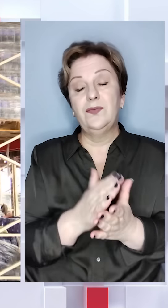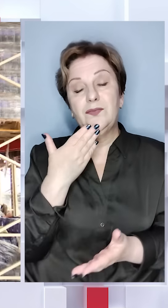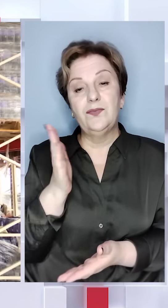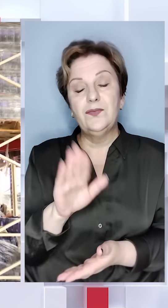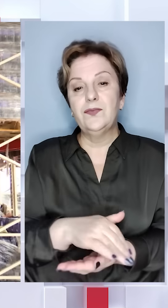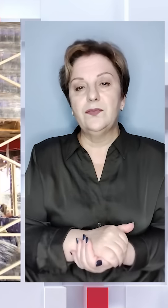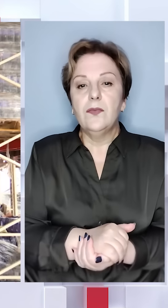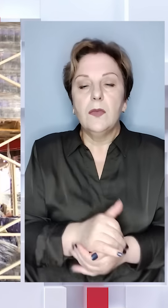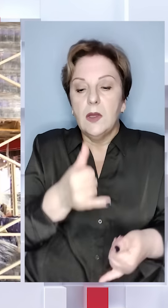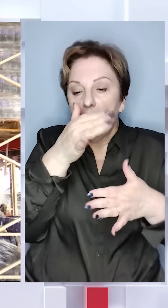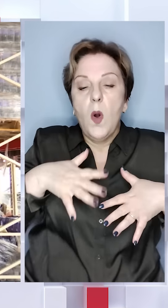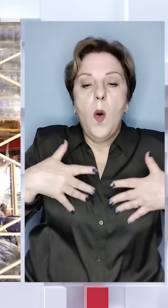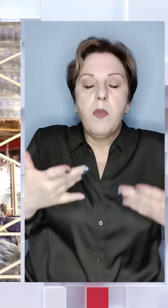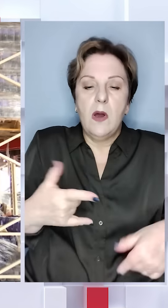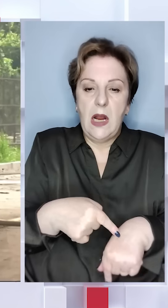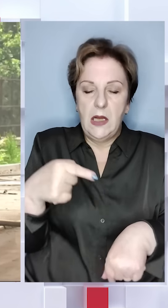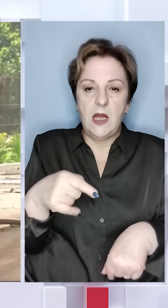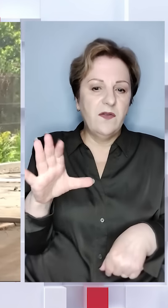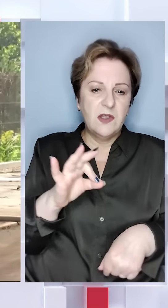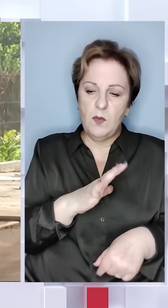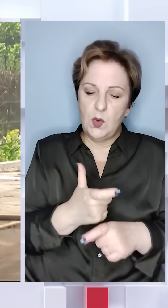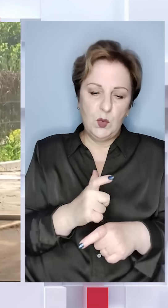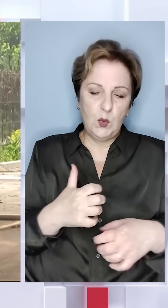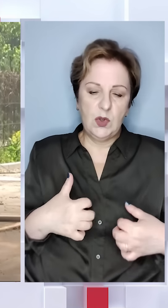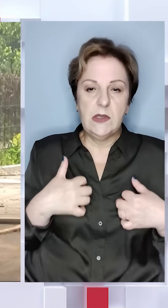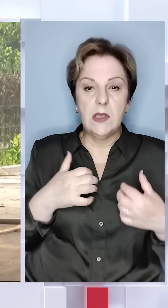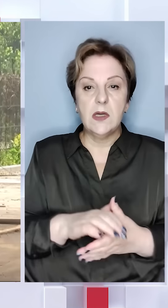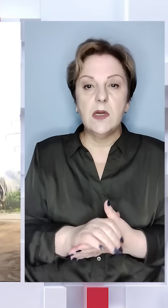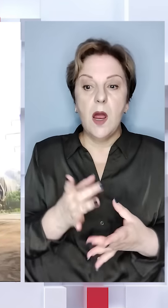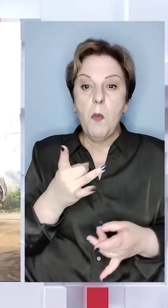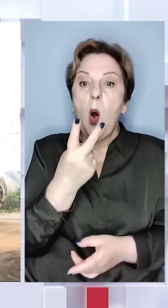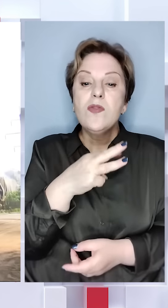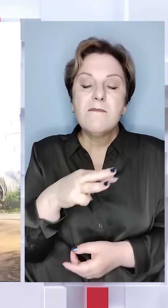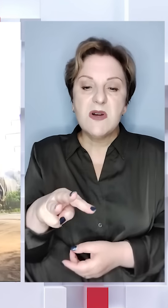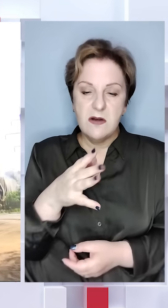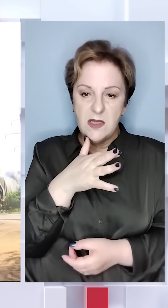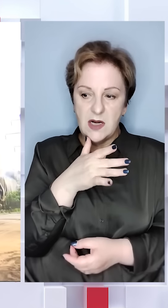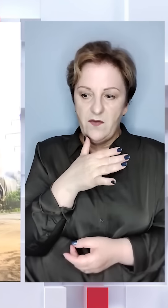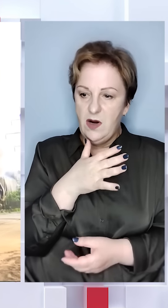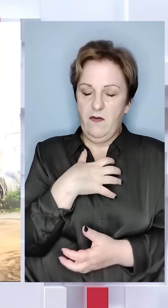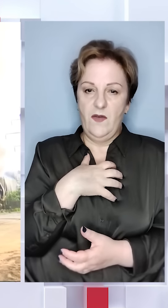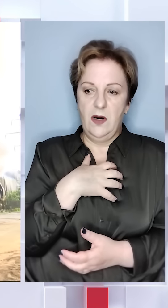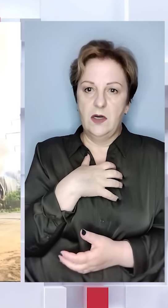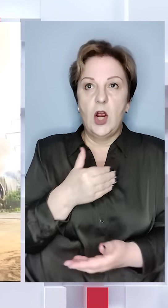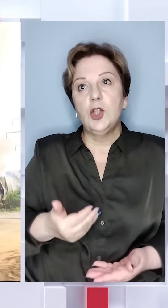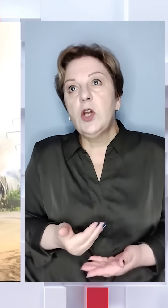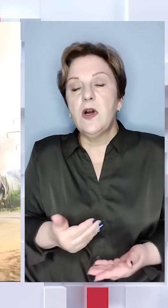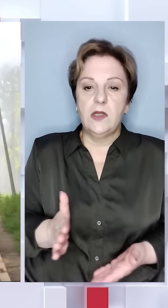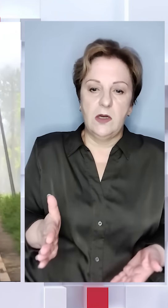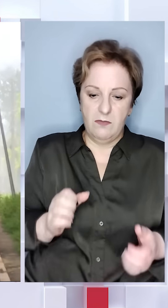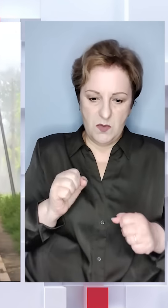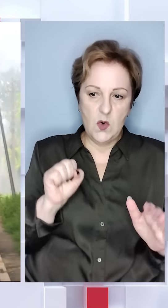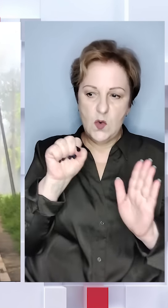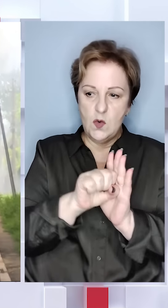Це просто невердать емоцій. Це було дуже страшно. Просто минута времени поіграла роль, тіпа, вживі ми були переняті.